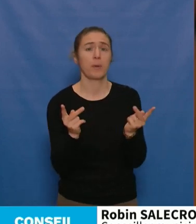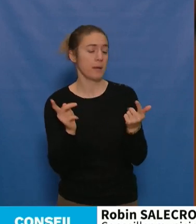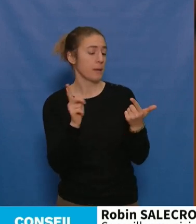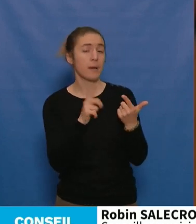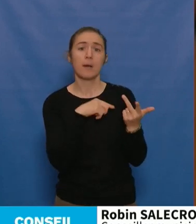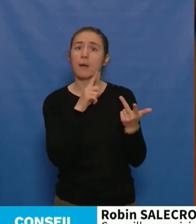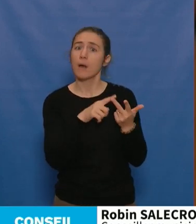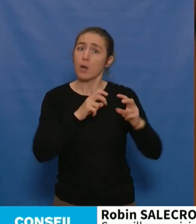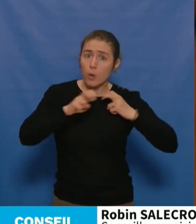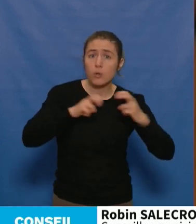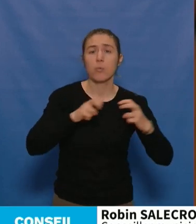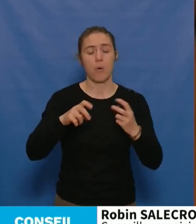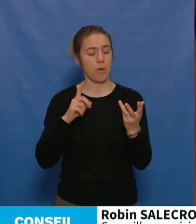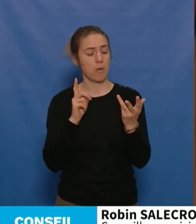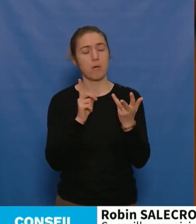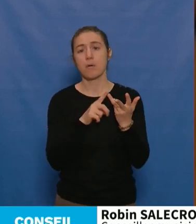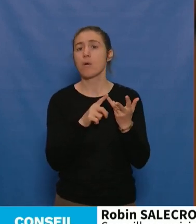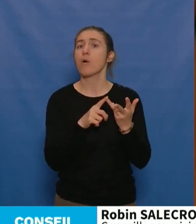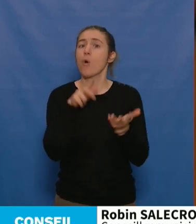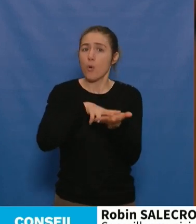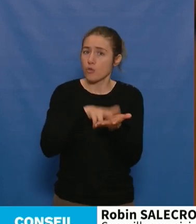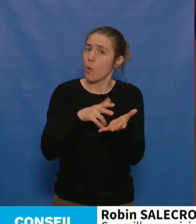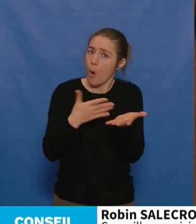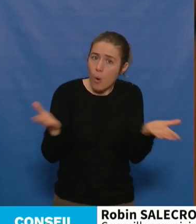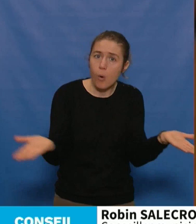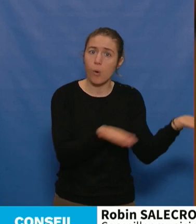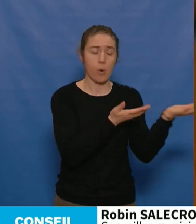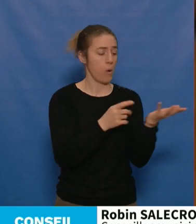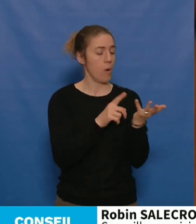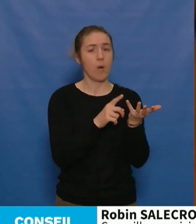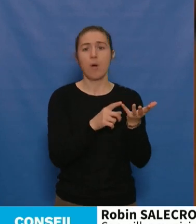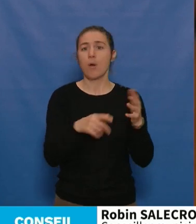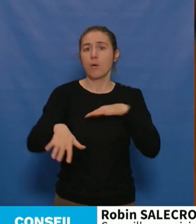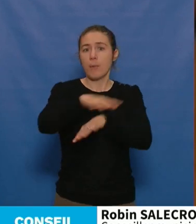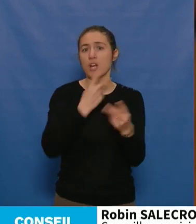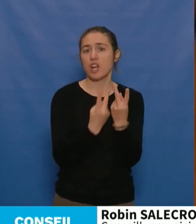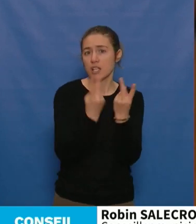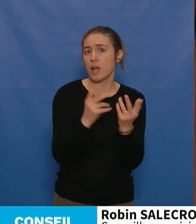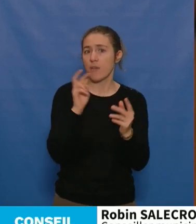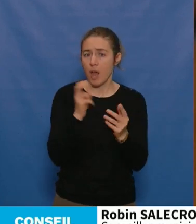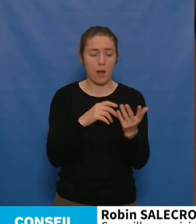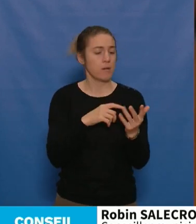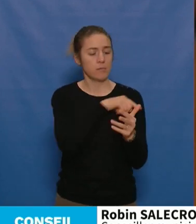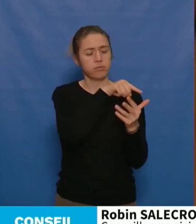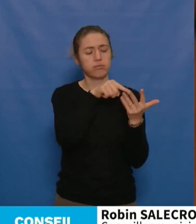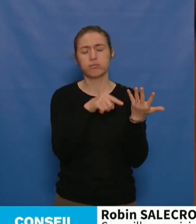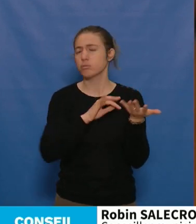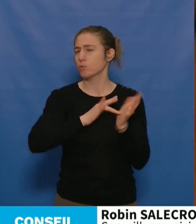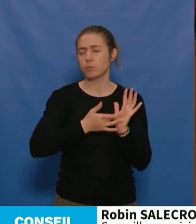question des transports, sur la question du logement, sur la question des espaces verts, c'est des enjeux éminemment importants.